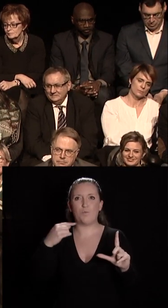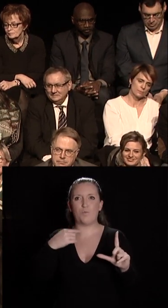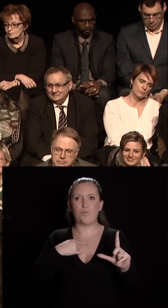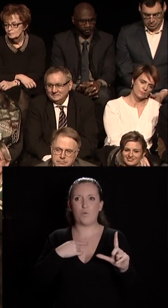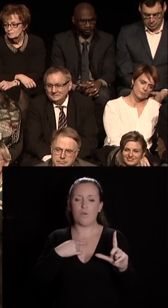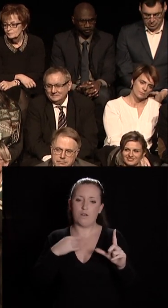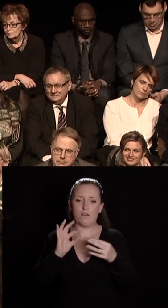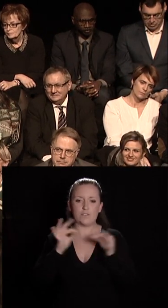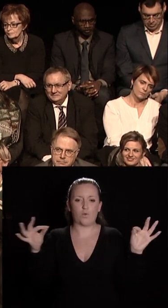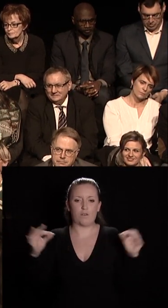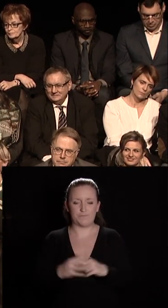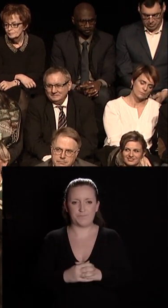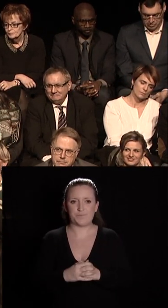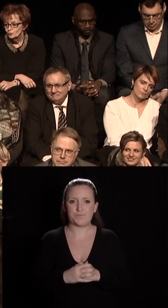anecdote